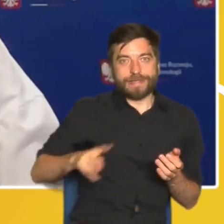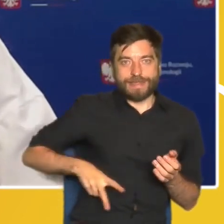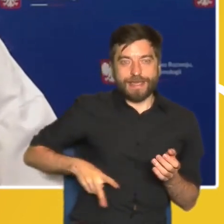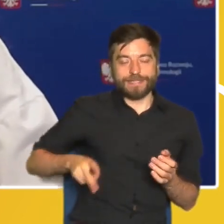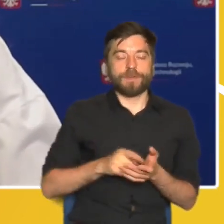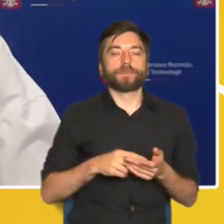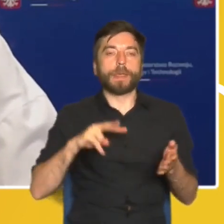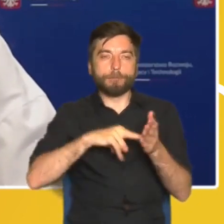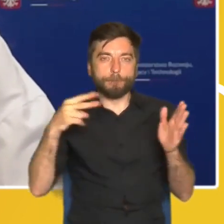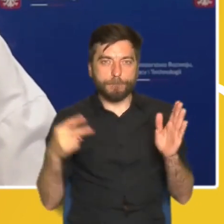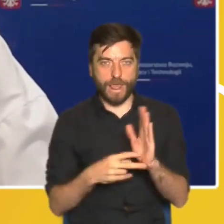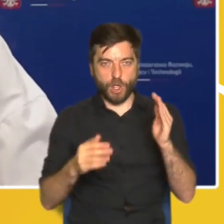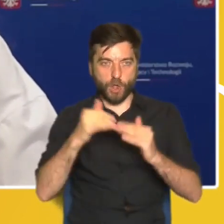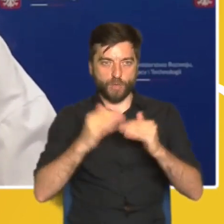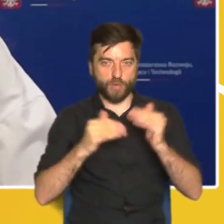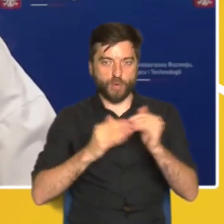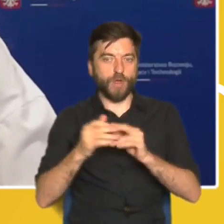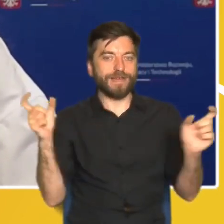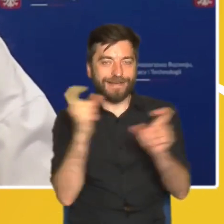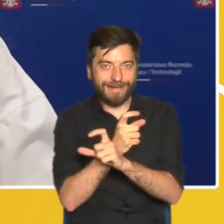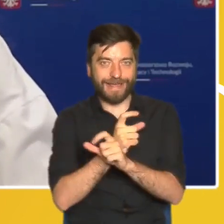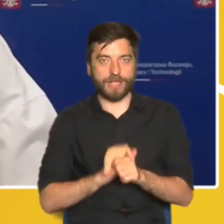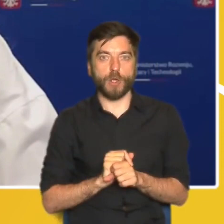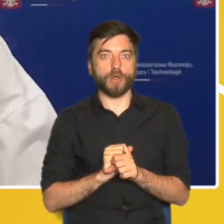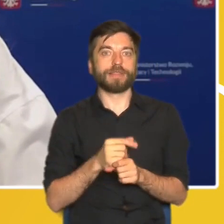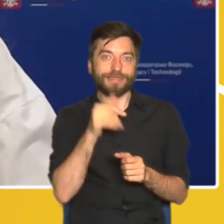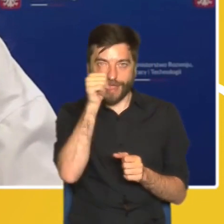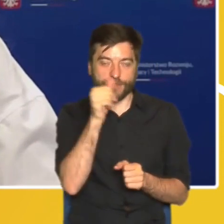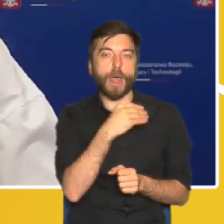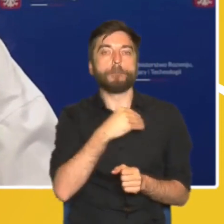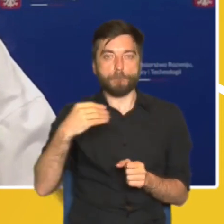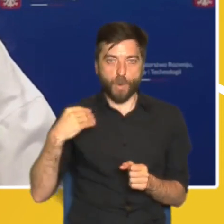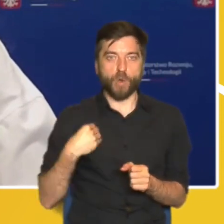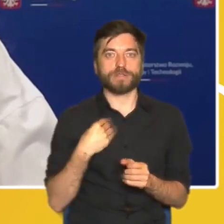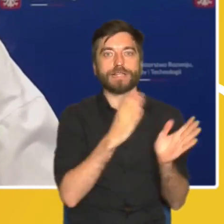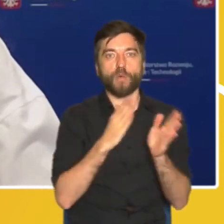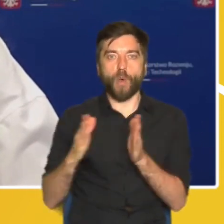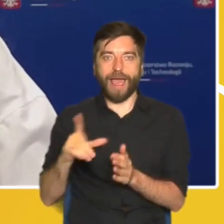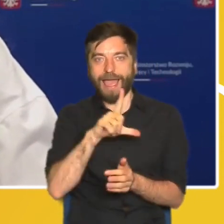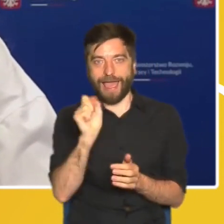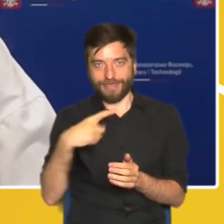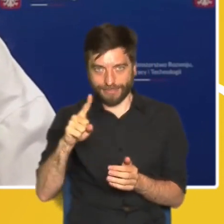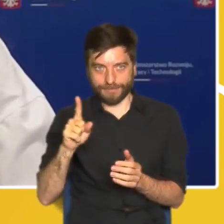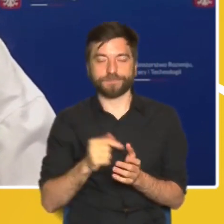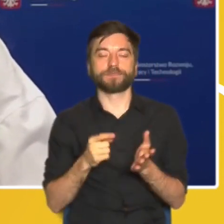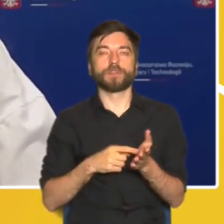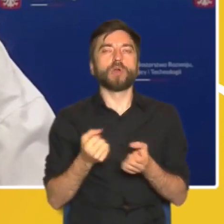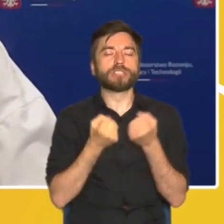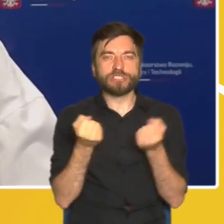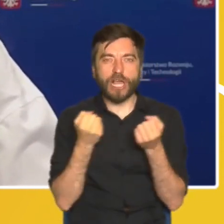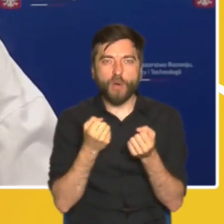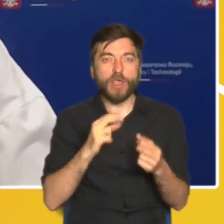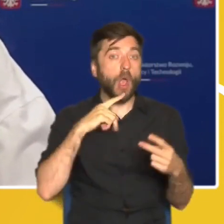odbudowy gospodarczej kraju pod nazwą Polski Ład. Właśnie w ramach Polskiego Ładu przewidziany jest cały zestaw działań